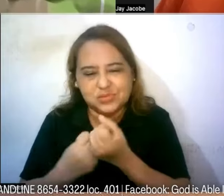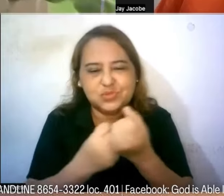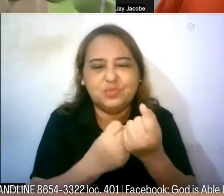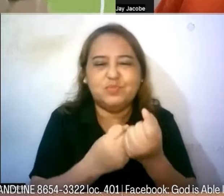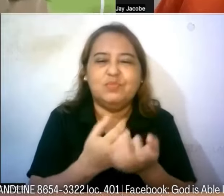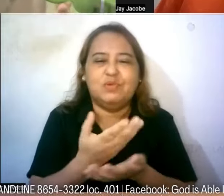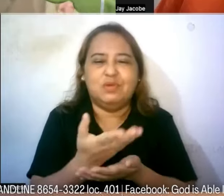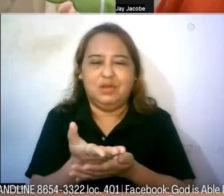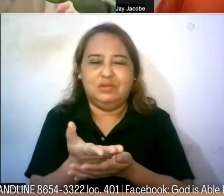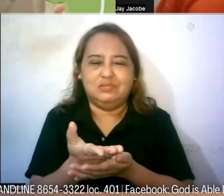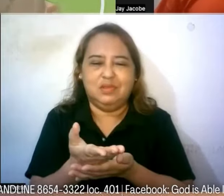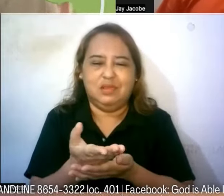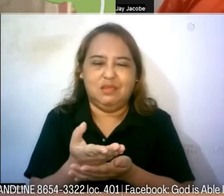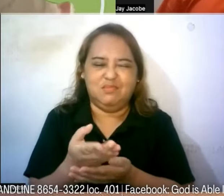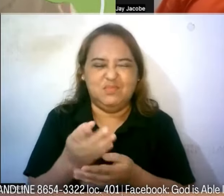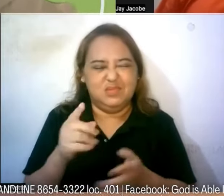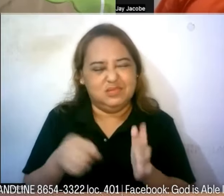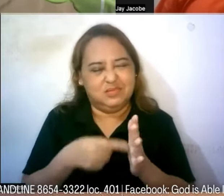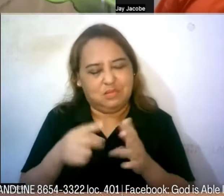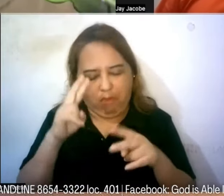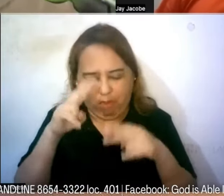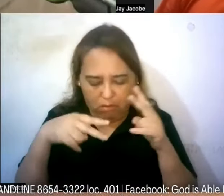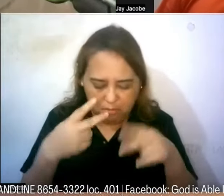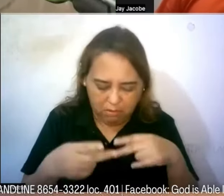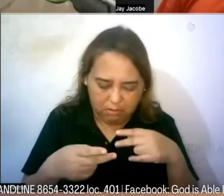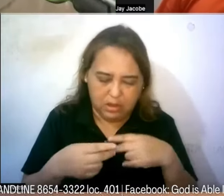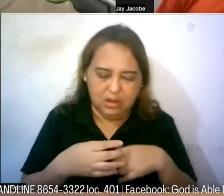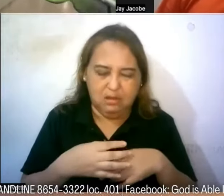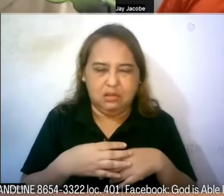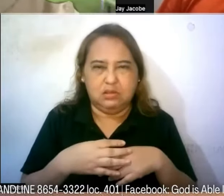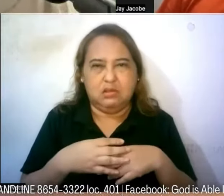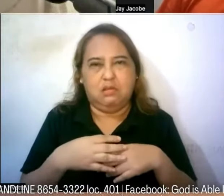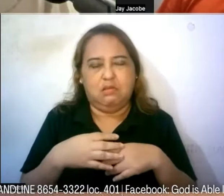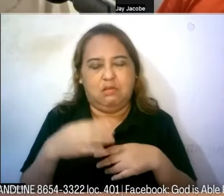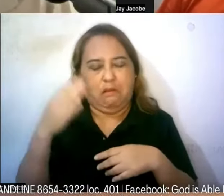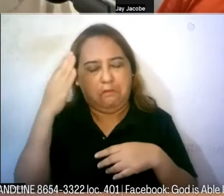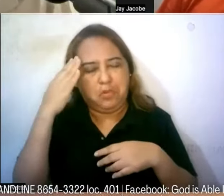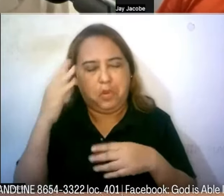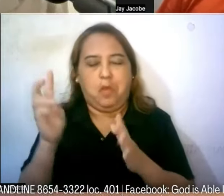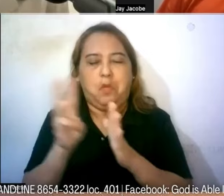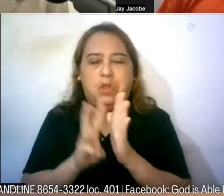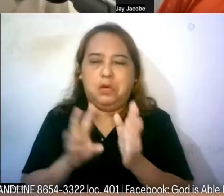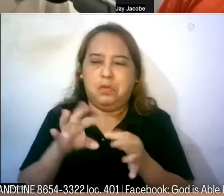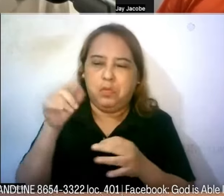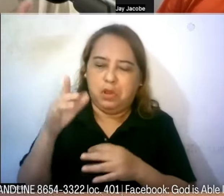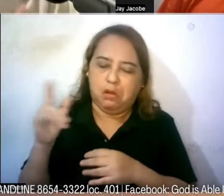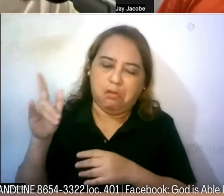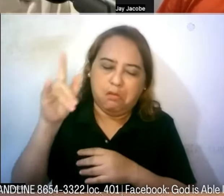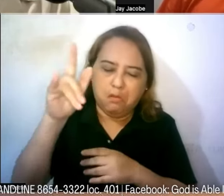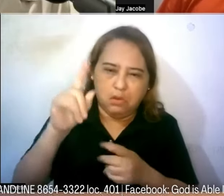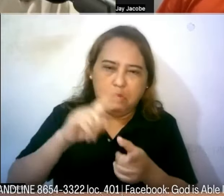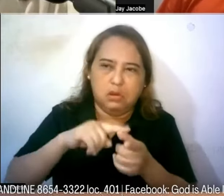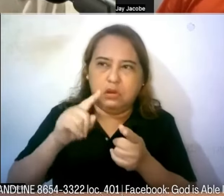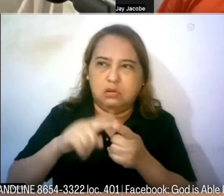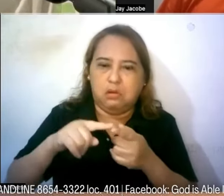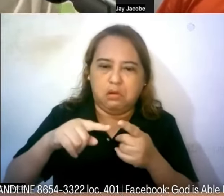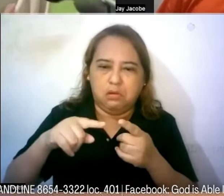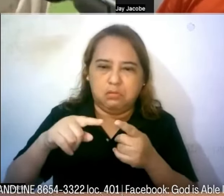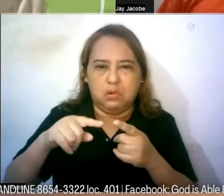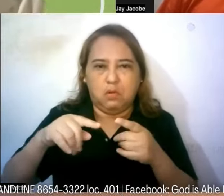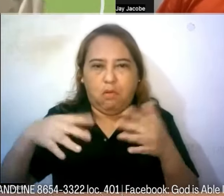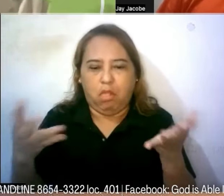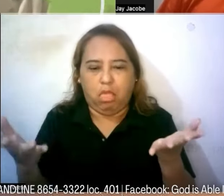minsan madi-discourage ka eh di ba? akala mo kalooban ng Diyos mag-abroad ka tapos bigla ka nagkasakit umuwi ka tapos biglang walang-wala ka